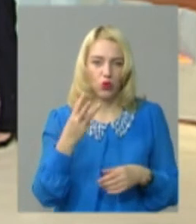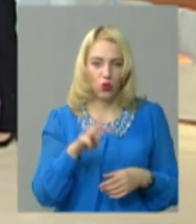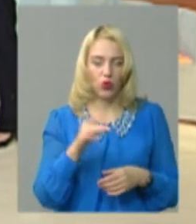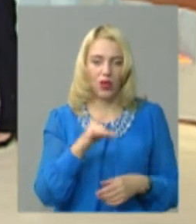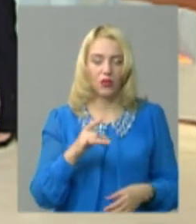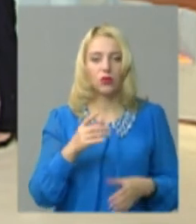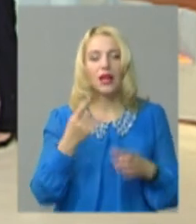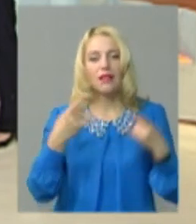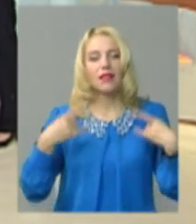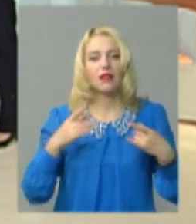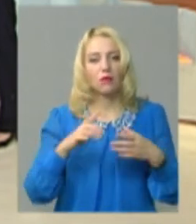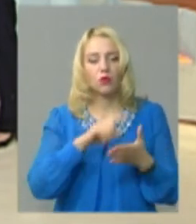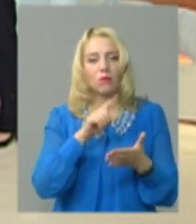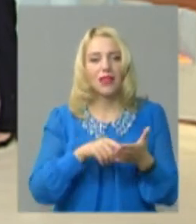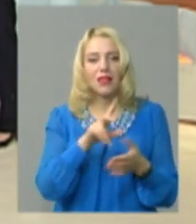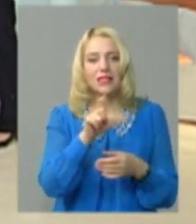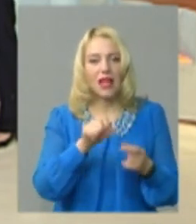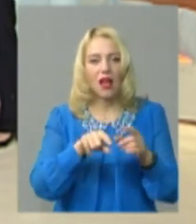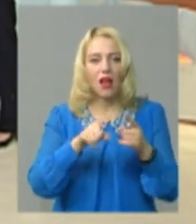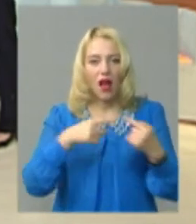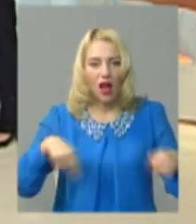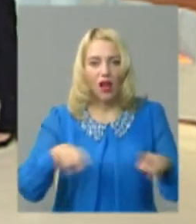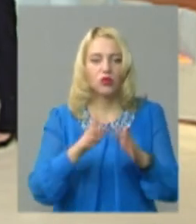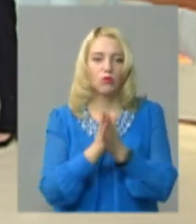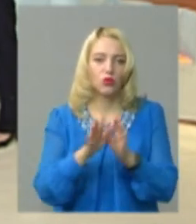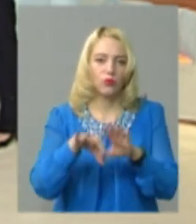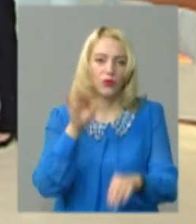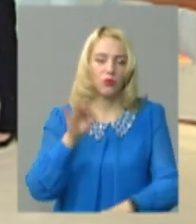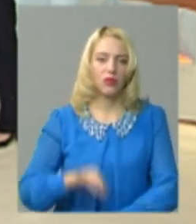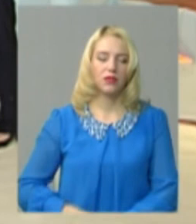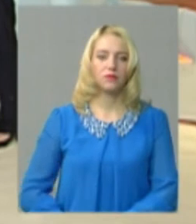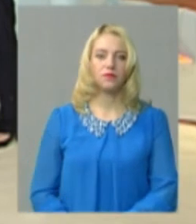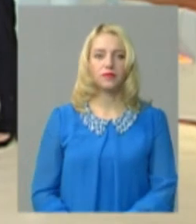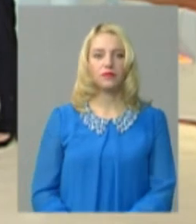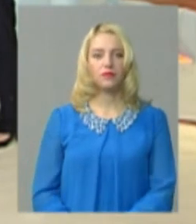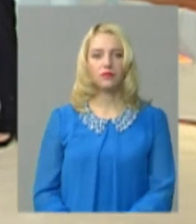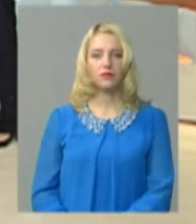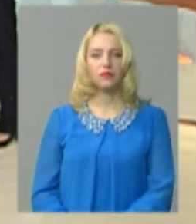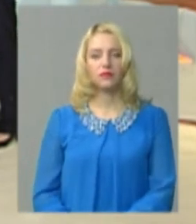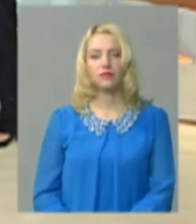з'являться питання за галузями. Попрошу вас визначитися з галузю і озвучу питання. Прошу.